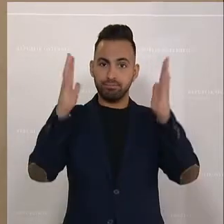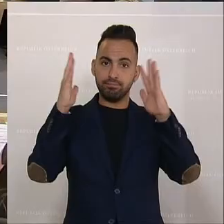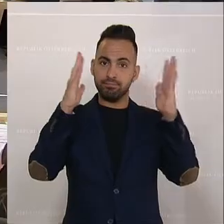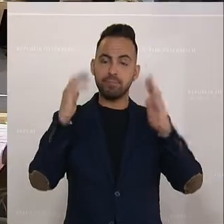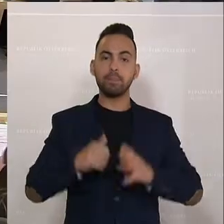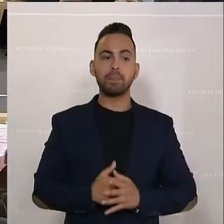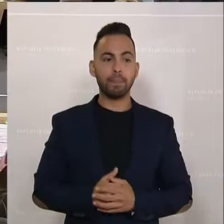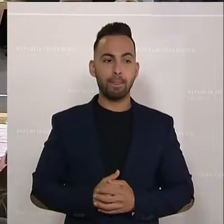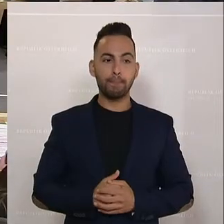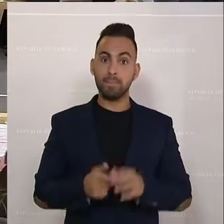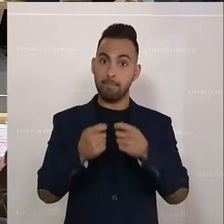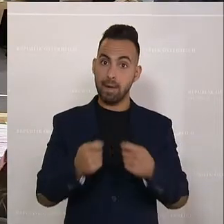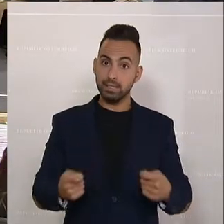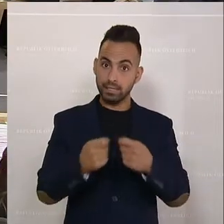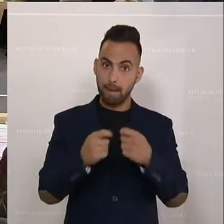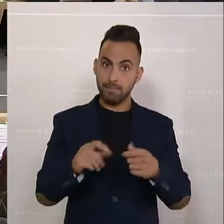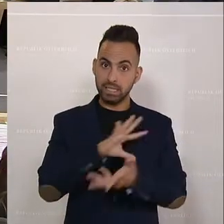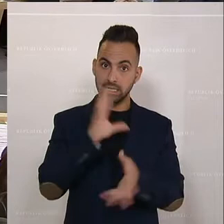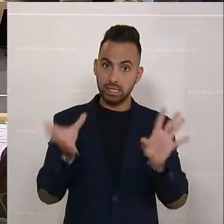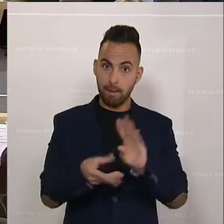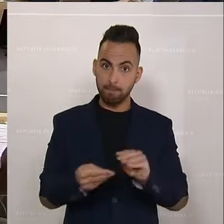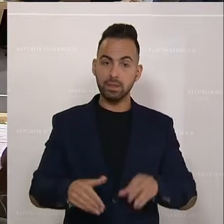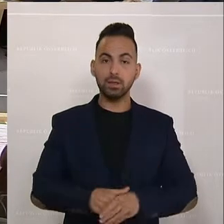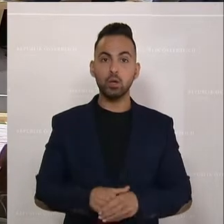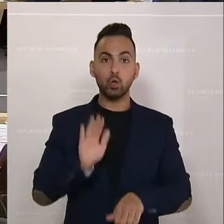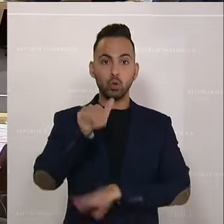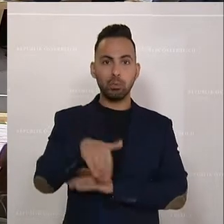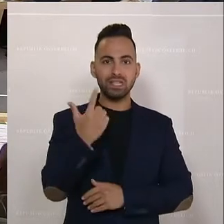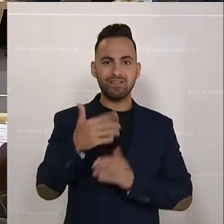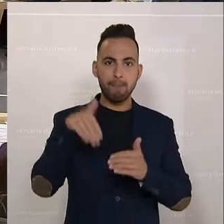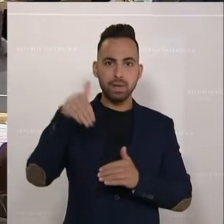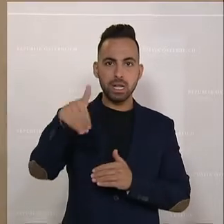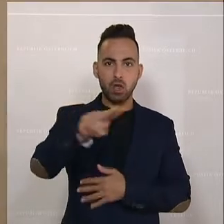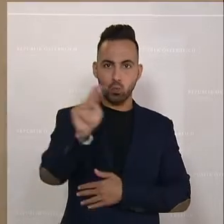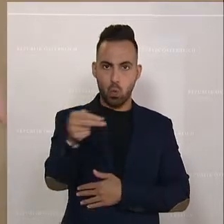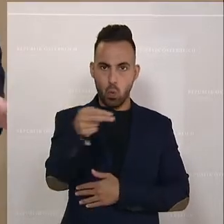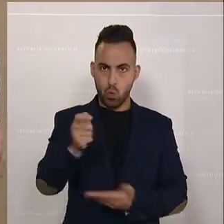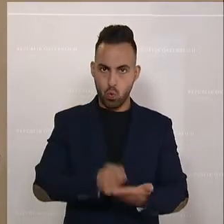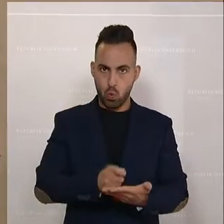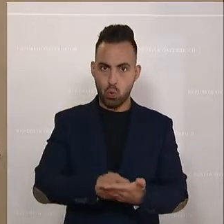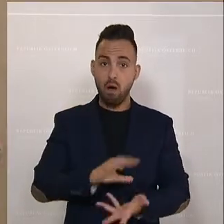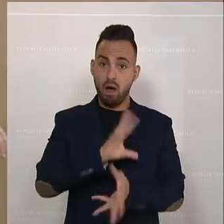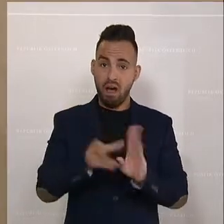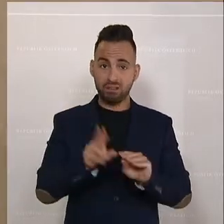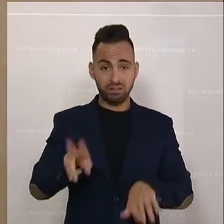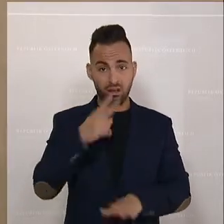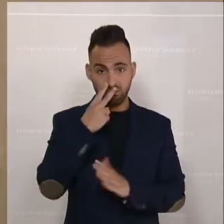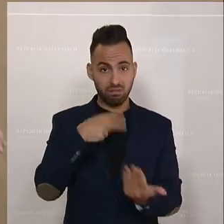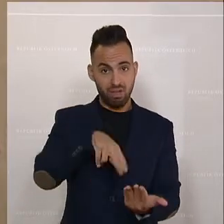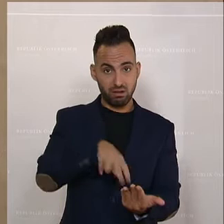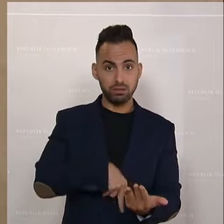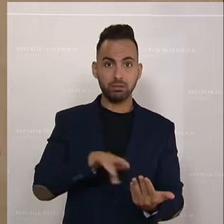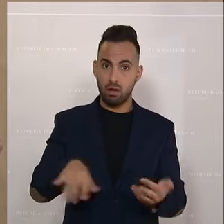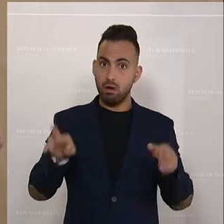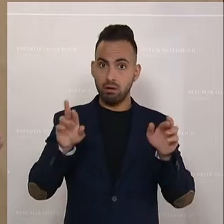Und diese Maßnahmen haben insgesamt über 2 Milliarden Euro ausgemacht, alles nachzulesen im hoffentlich